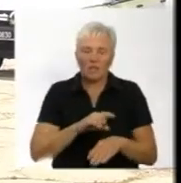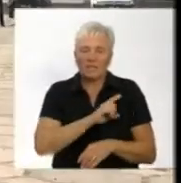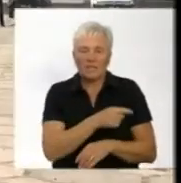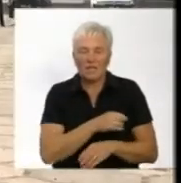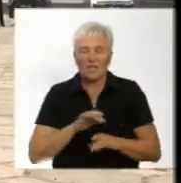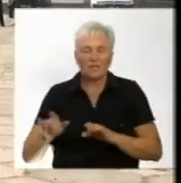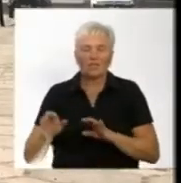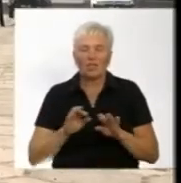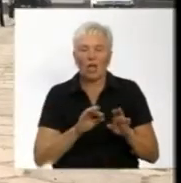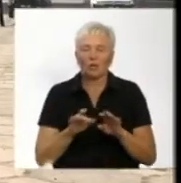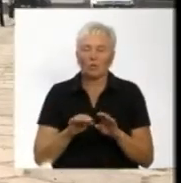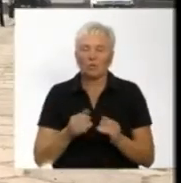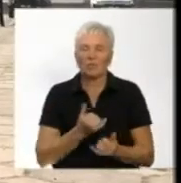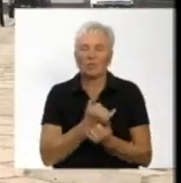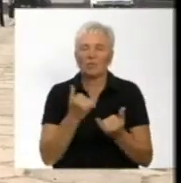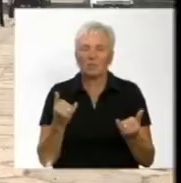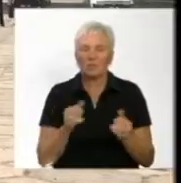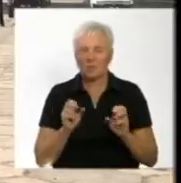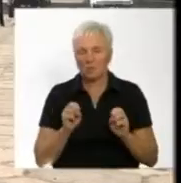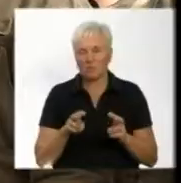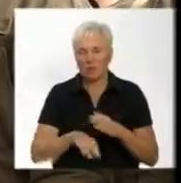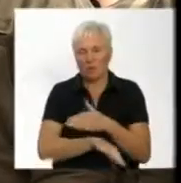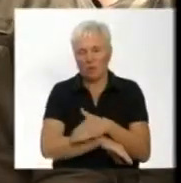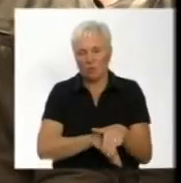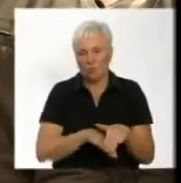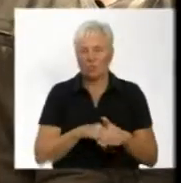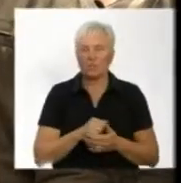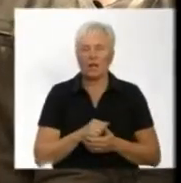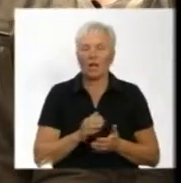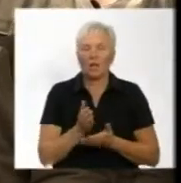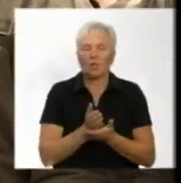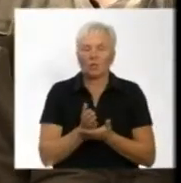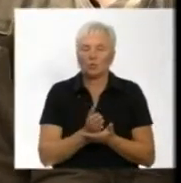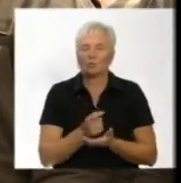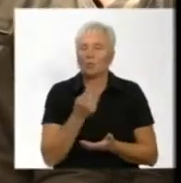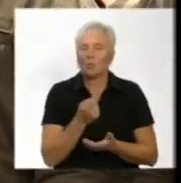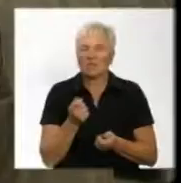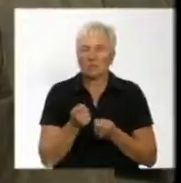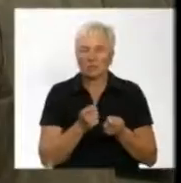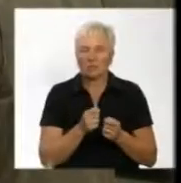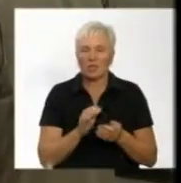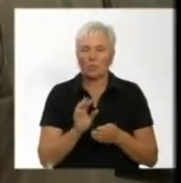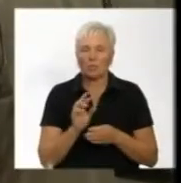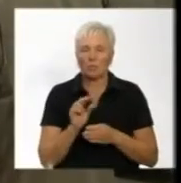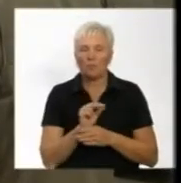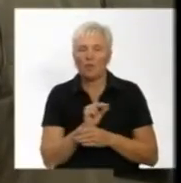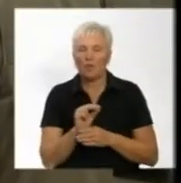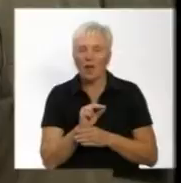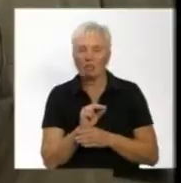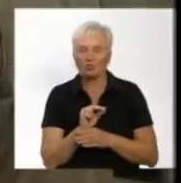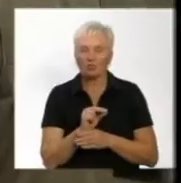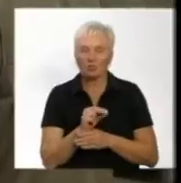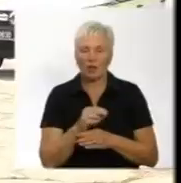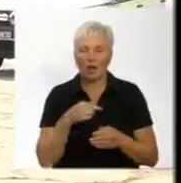засоби забезпечення безпеки громадян. Служба, по-перше, носить профілактичний характер, першу чергу,